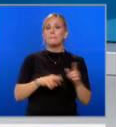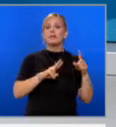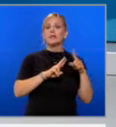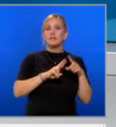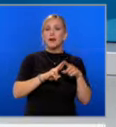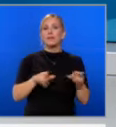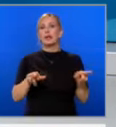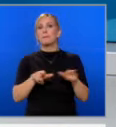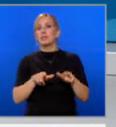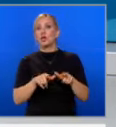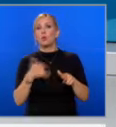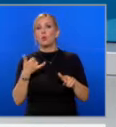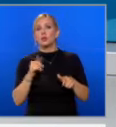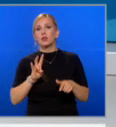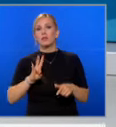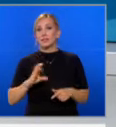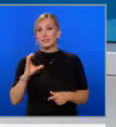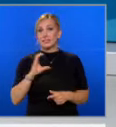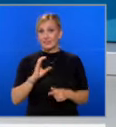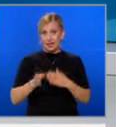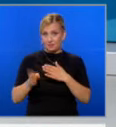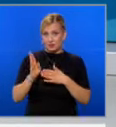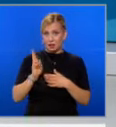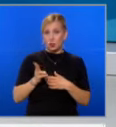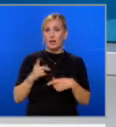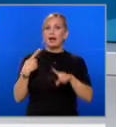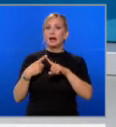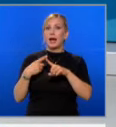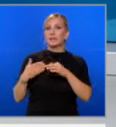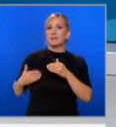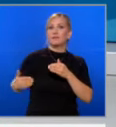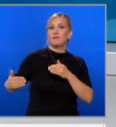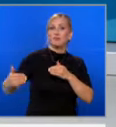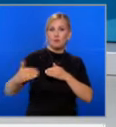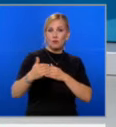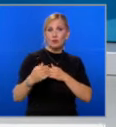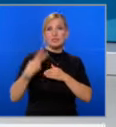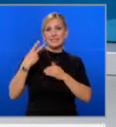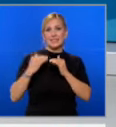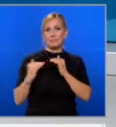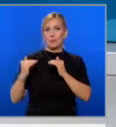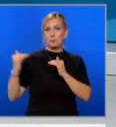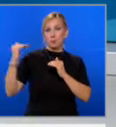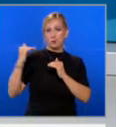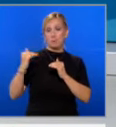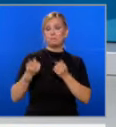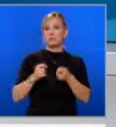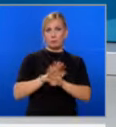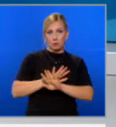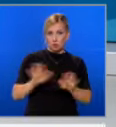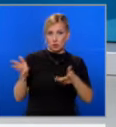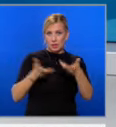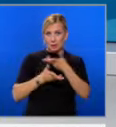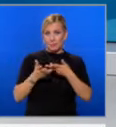Мичиган, Уисконсин, Невада и Северна Каролина Харис води съсредно два пункта. След дебата обаче,